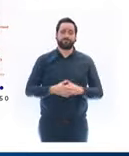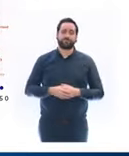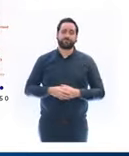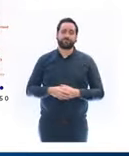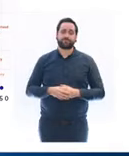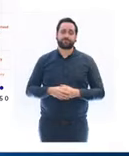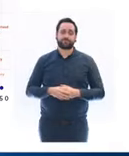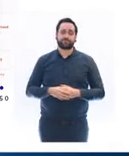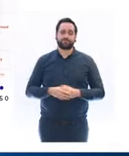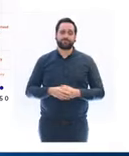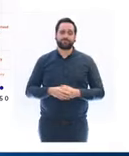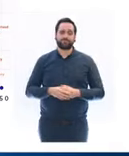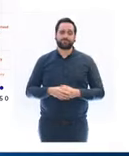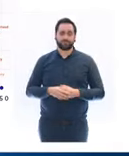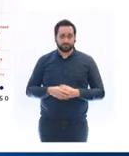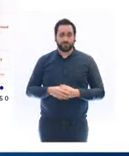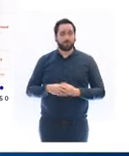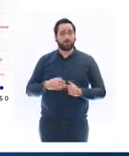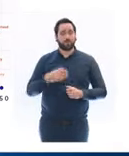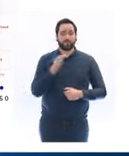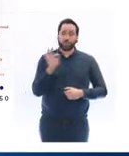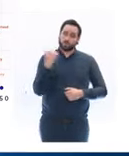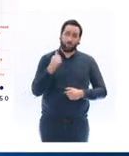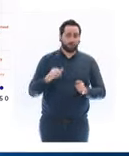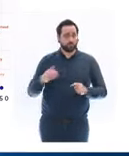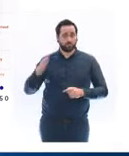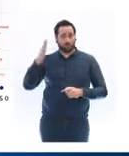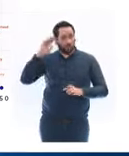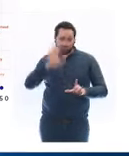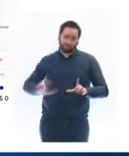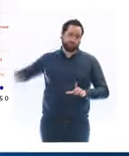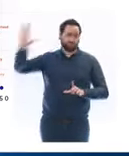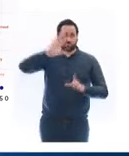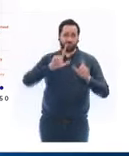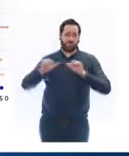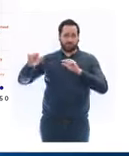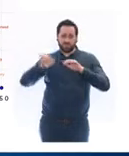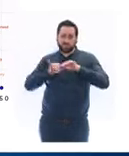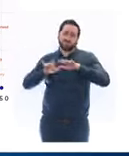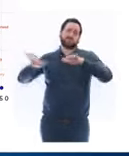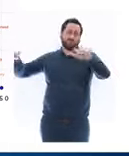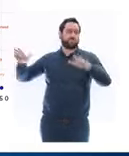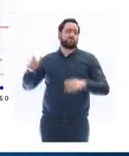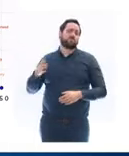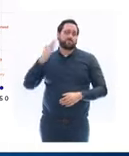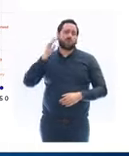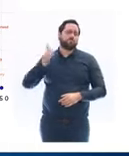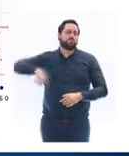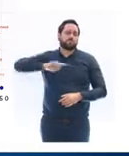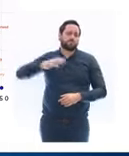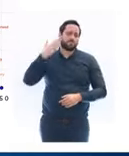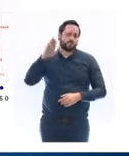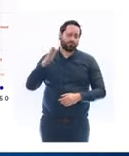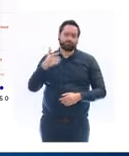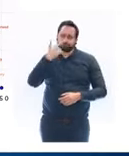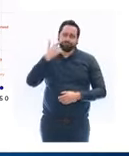brutalité toute l'Europe. Tout le monde avait intégré le risque d'une deuxième vague, mais personne